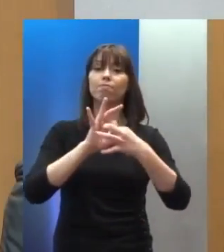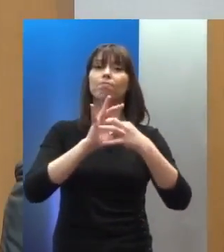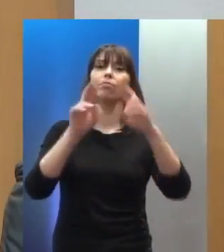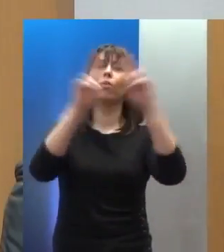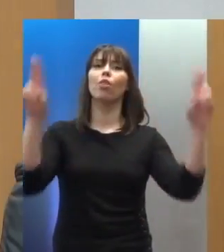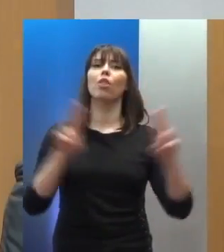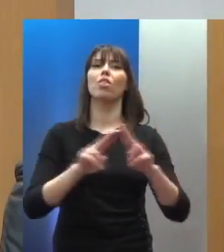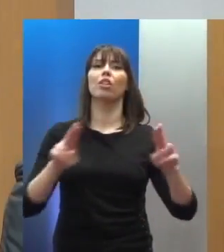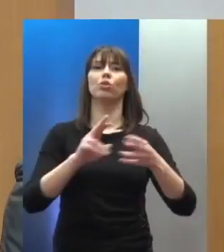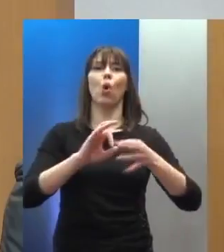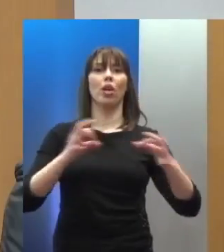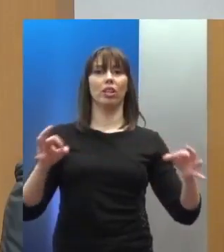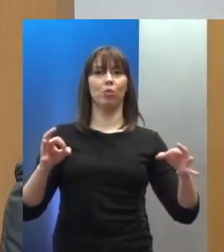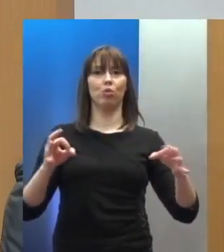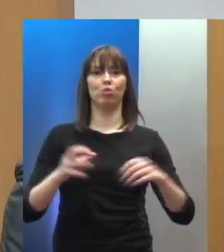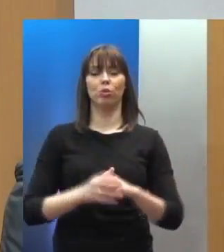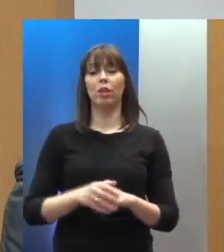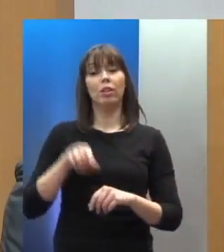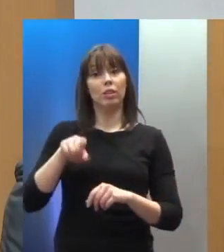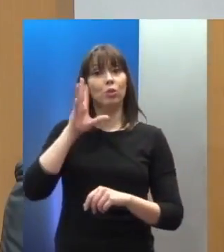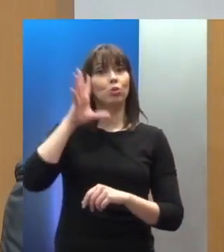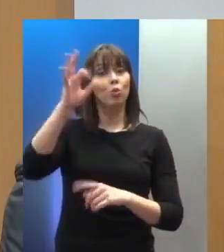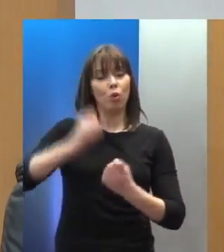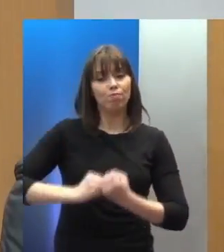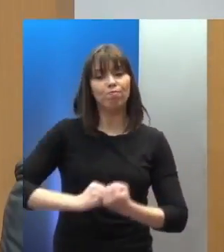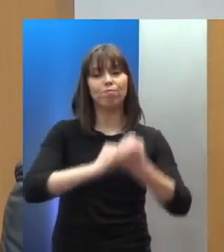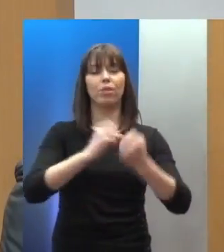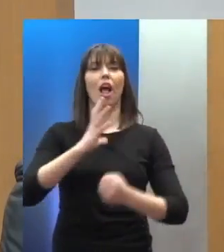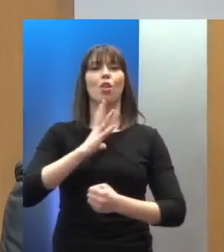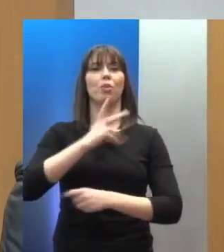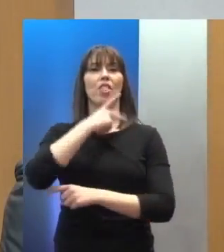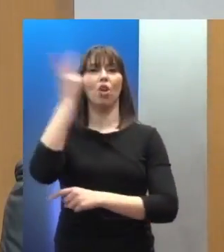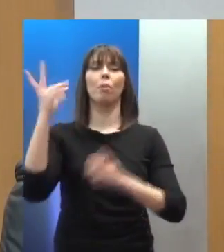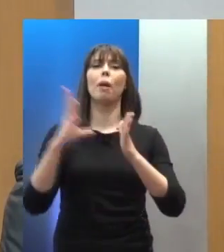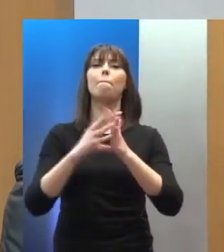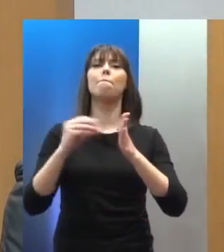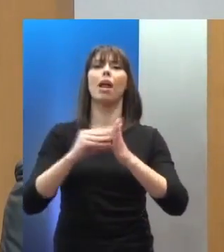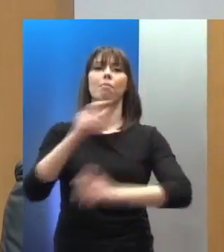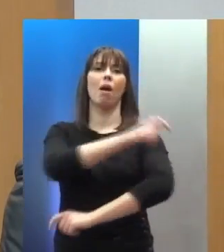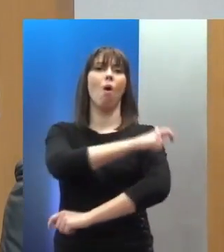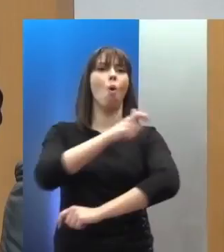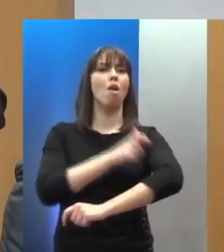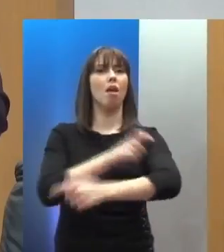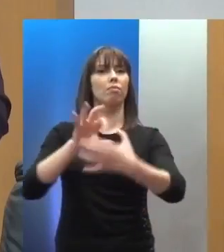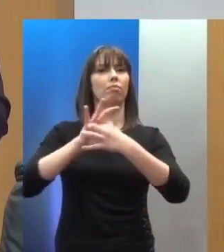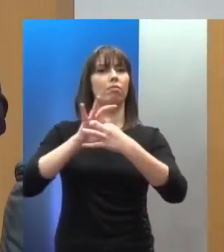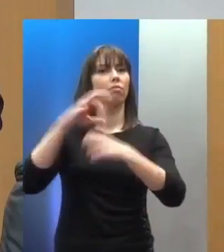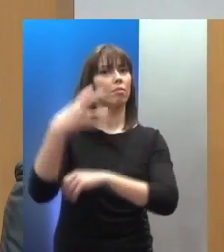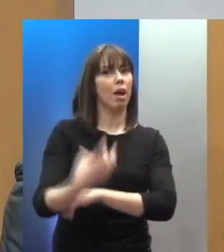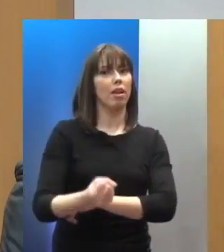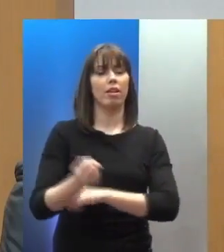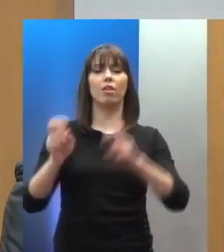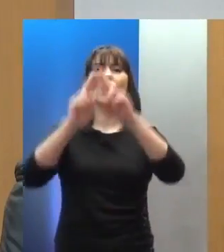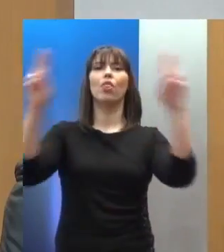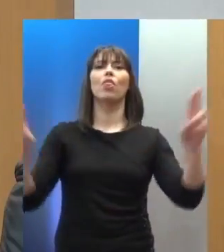για το σκοπό αυτό, όπως με την Ήπατη Αρμοστία του ΑΗΕ, το Διεθνή Ερυθρό